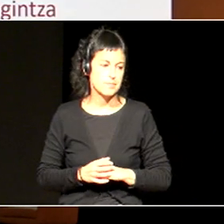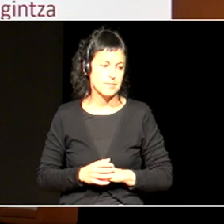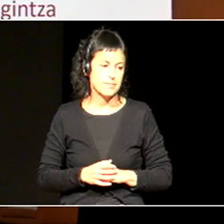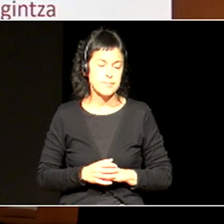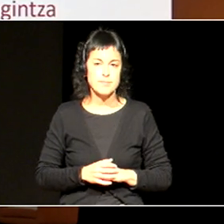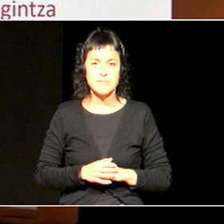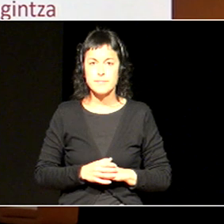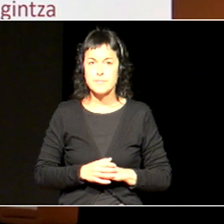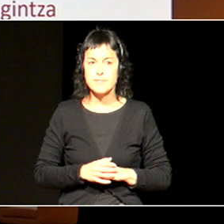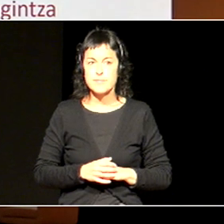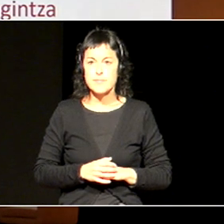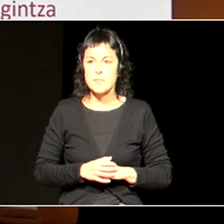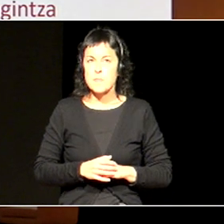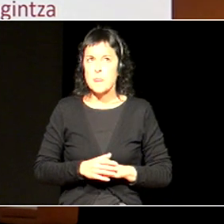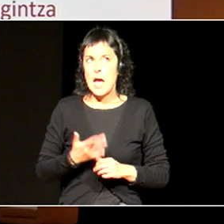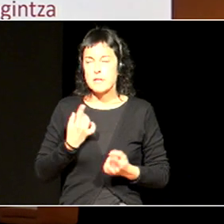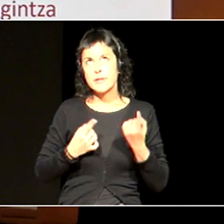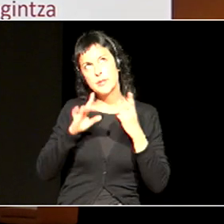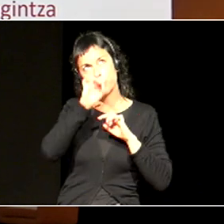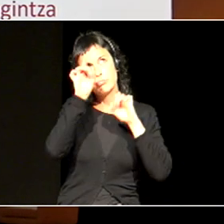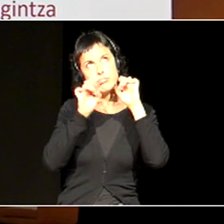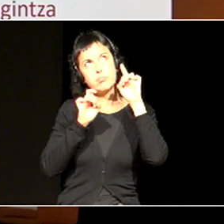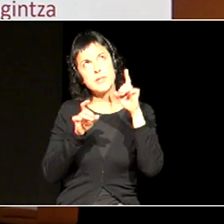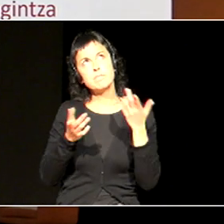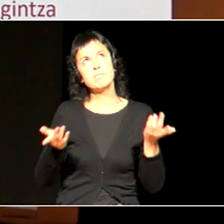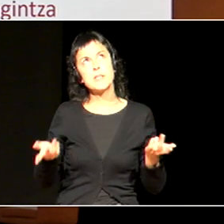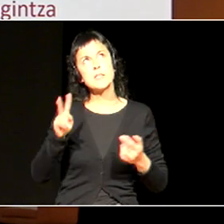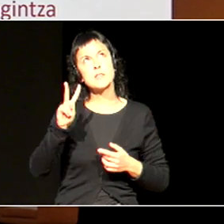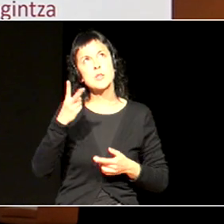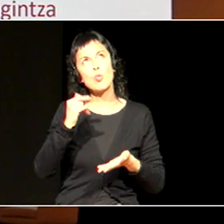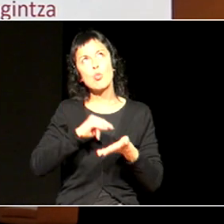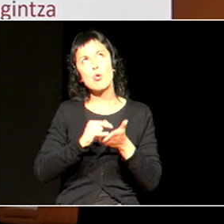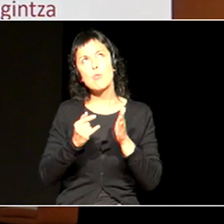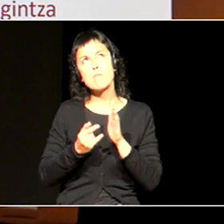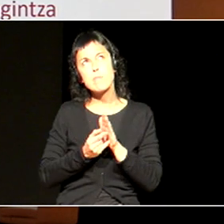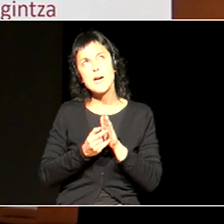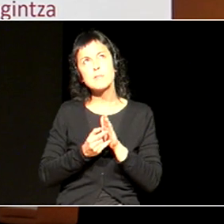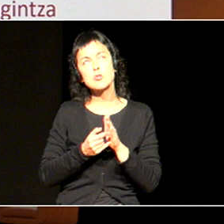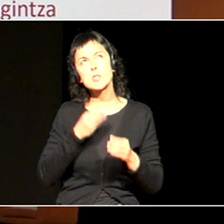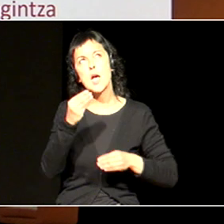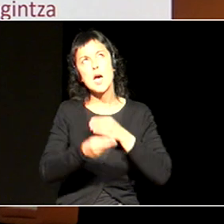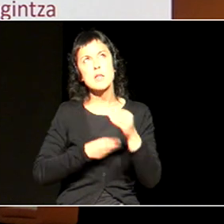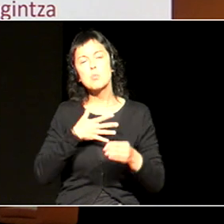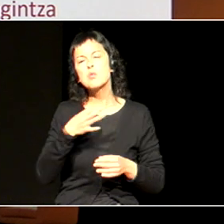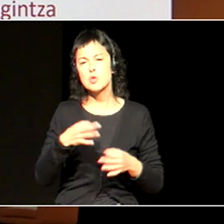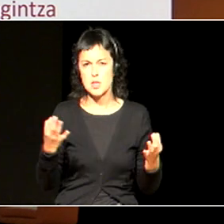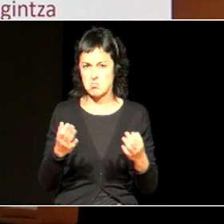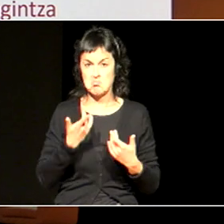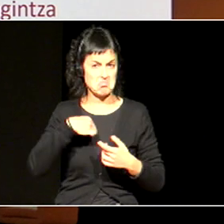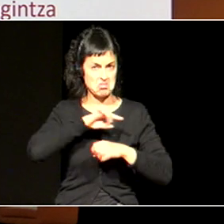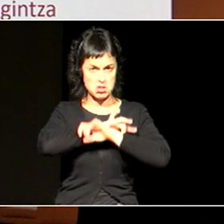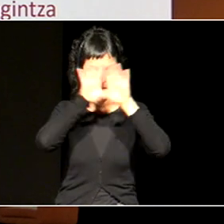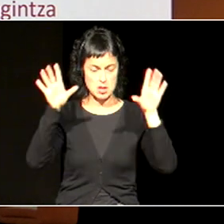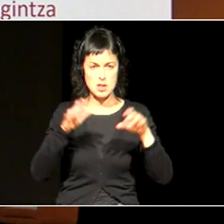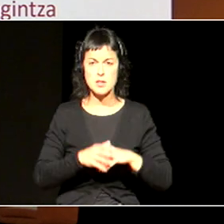Gure, buruari galdetzen diogu, zer egin gezakegu bigarren plan bat egiteko, bargita garbi zan dugu, joango